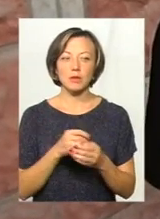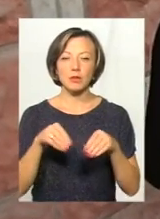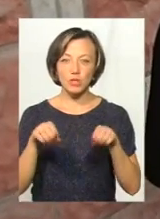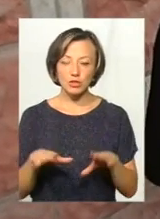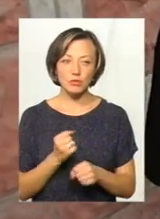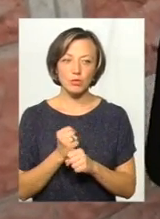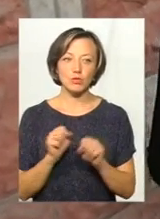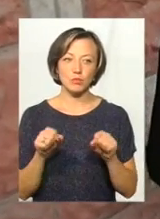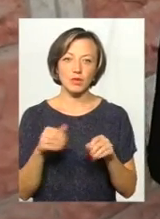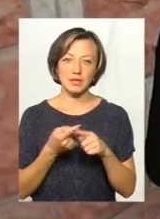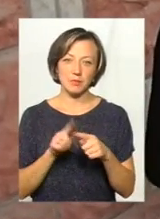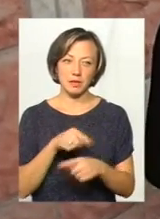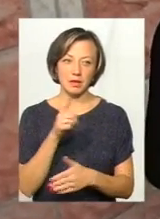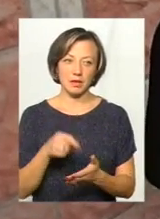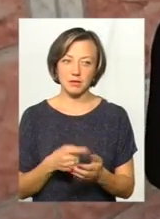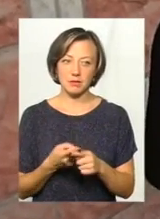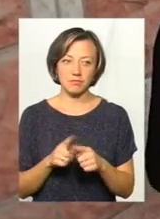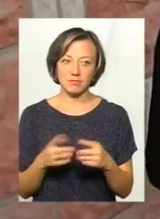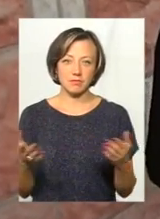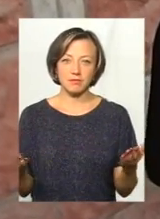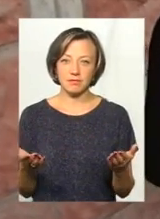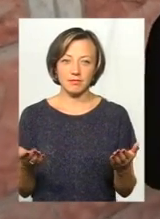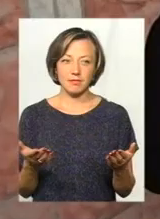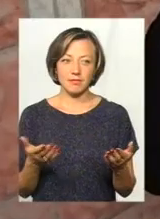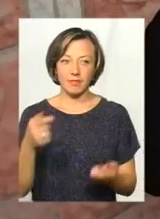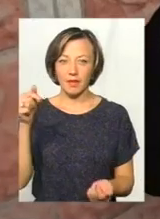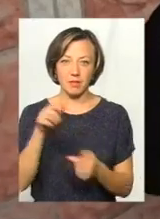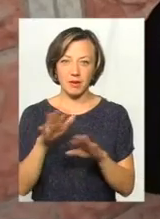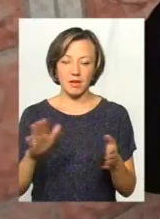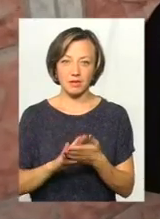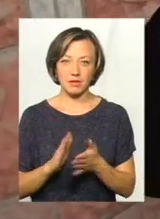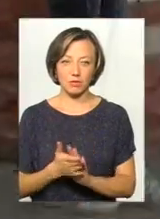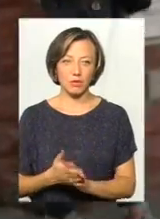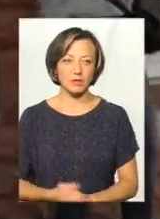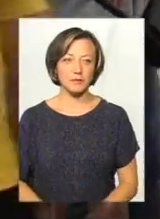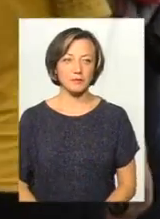рішення, щоб можна було вирішити це питання. Це якась неприйнятна така ситуація.